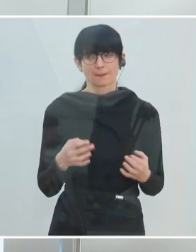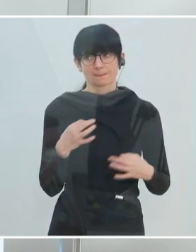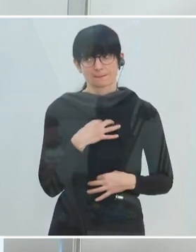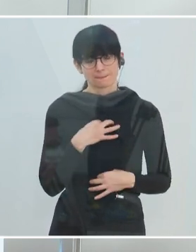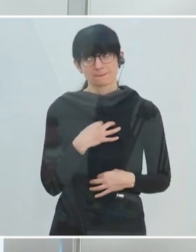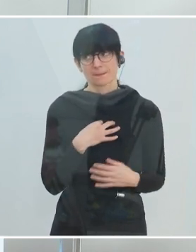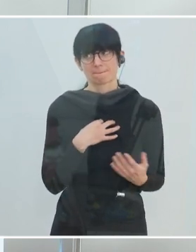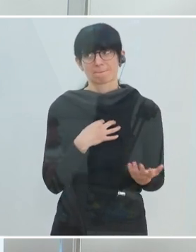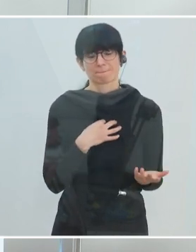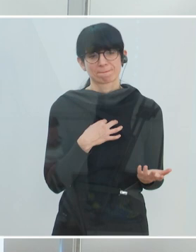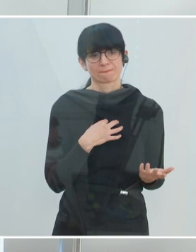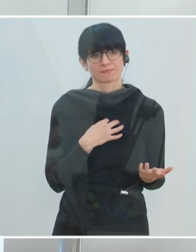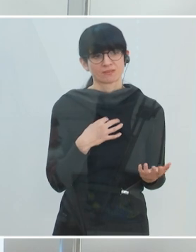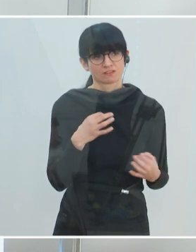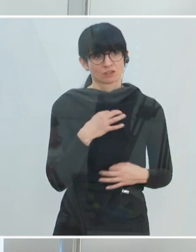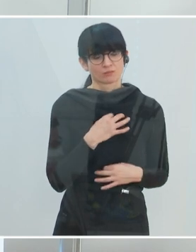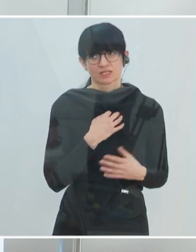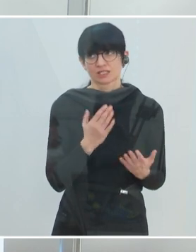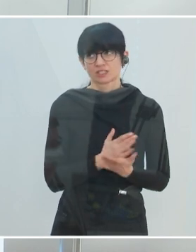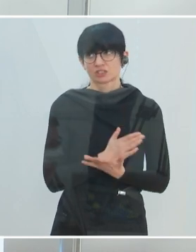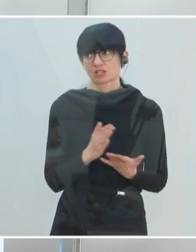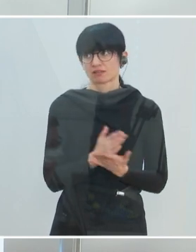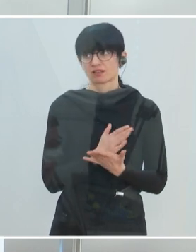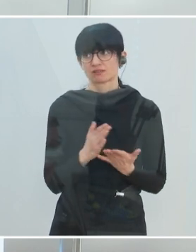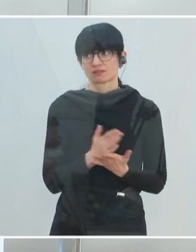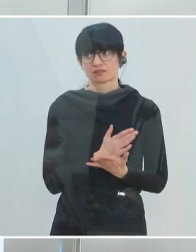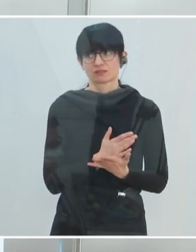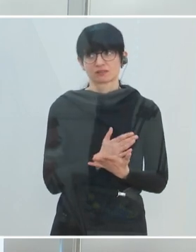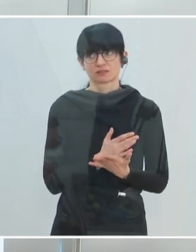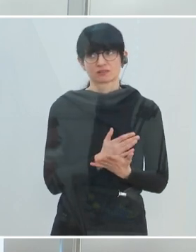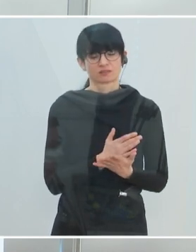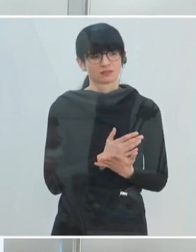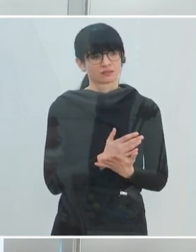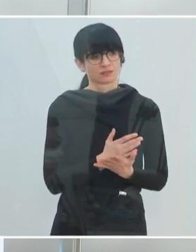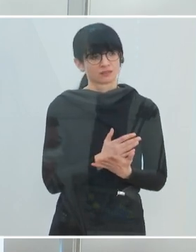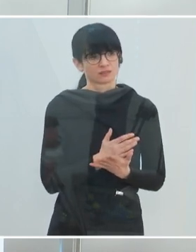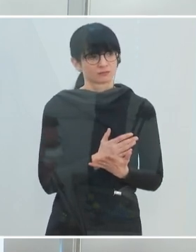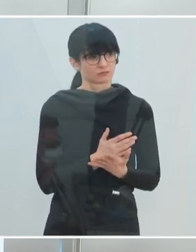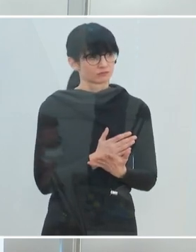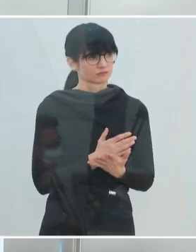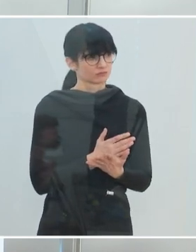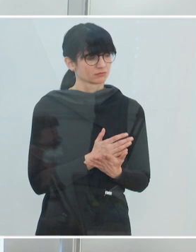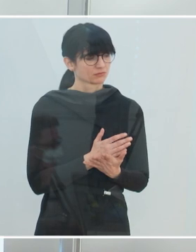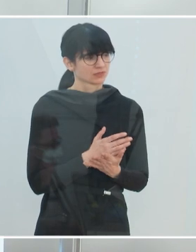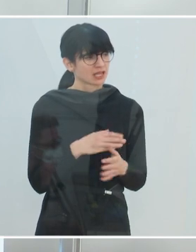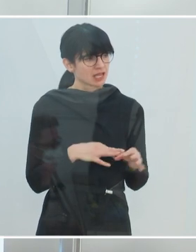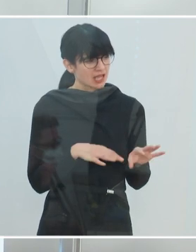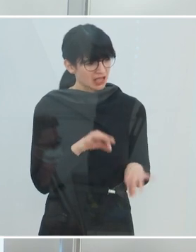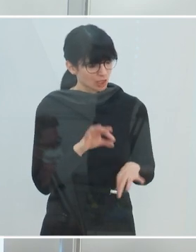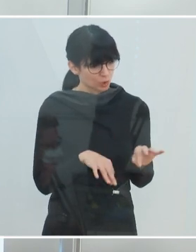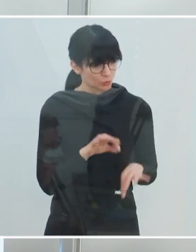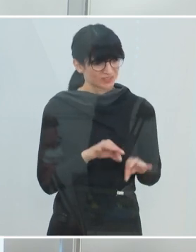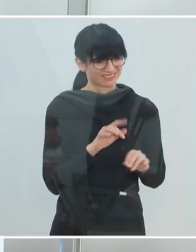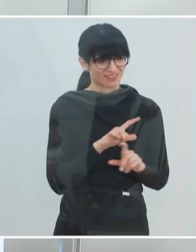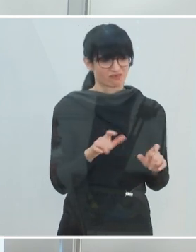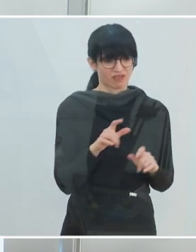persönlich das absolut Entscheidende aus den unterschiedlichen Bereichen auch, wie es gesagt wurde. Die Analyse der